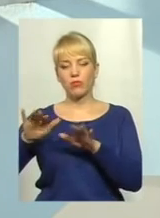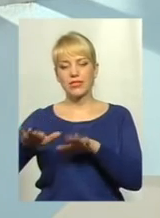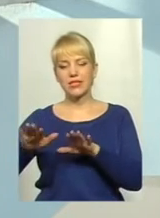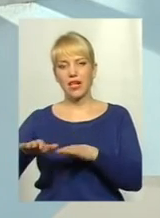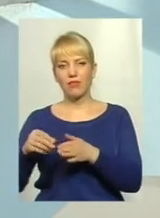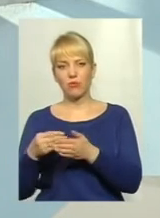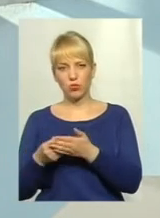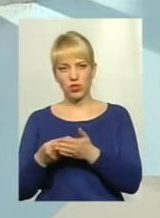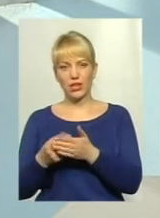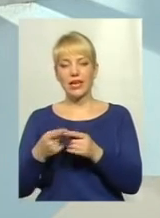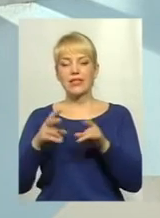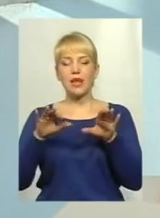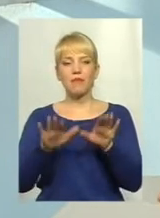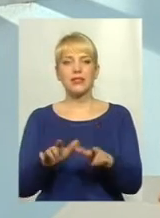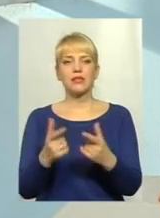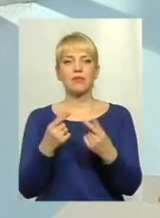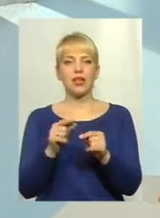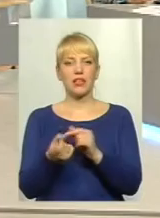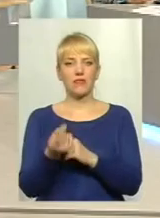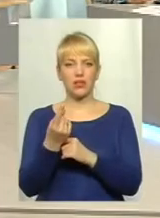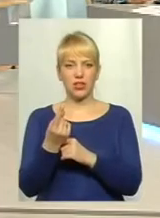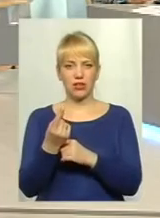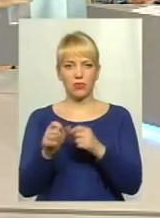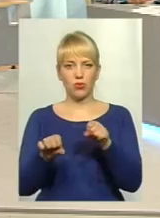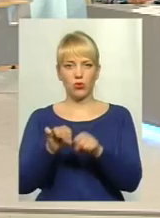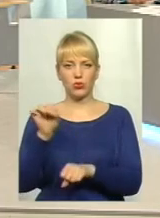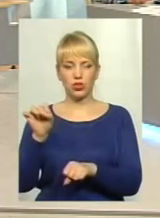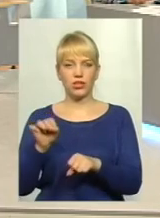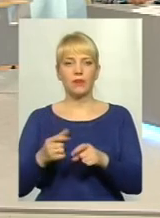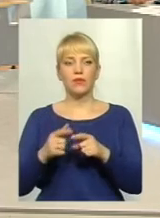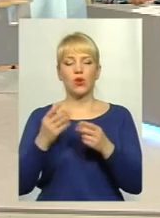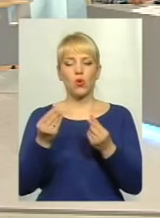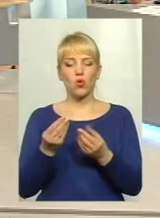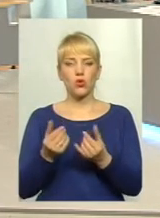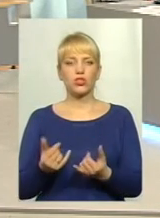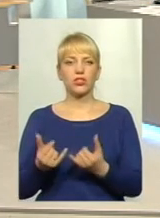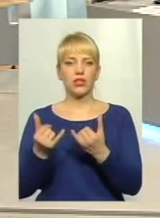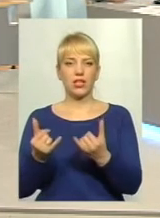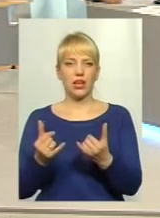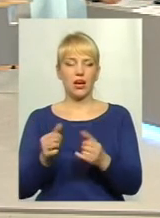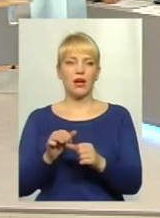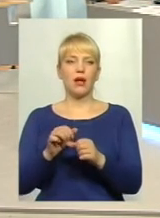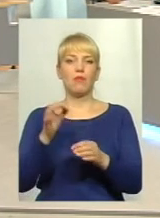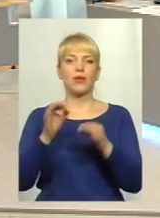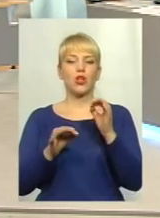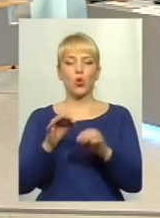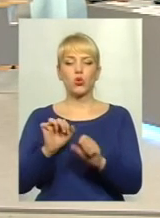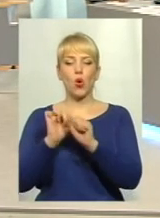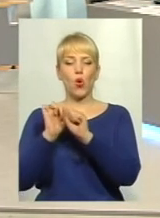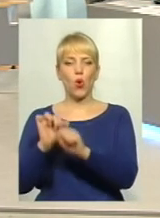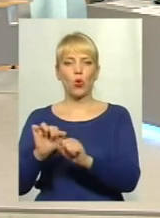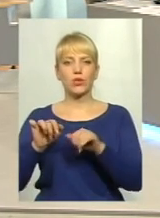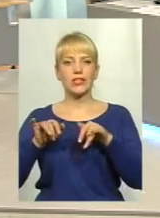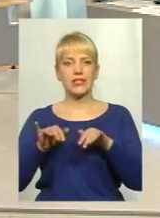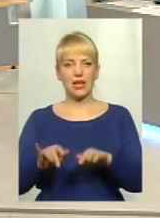чинення якраз місцевий бюджет отримує якісь певні кошти для предохоронних заходів. Тобто це гроші, які